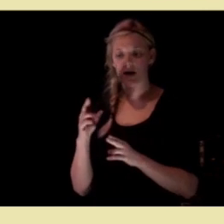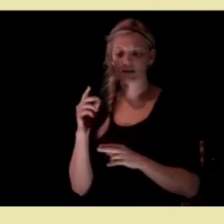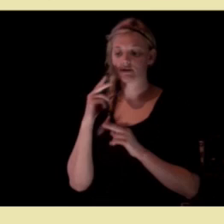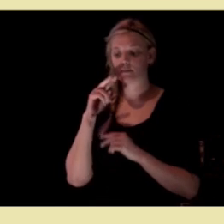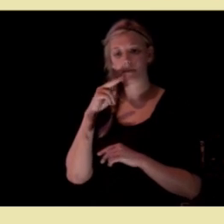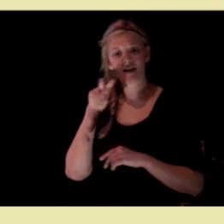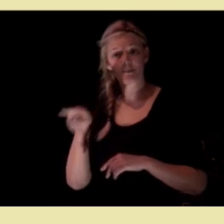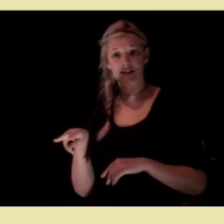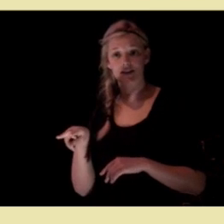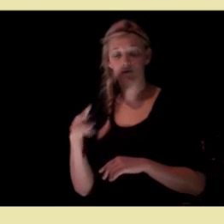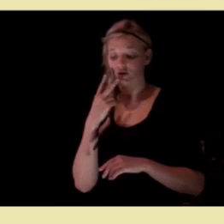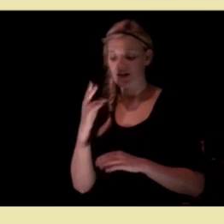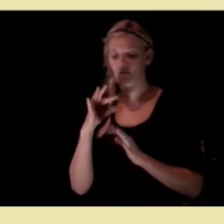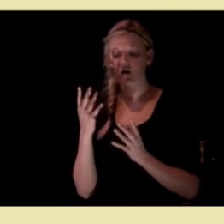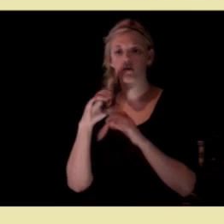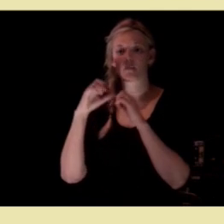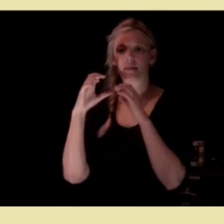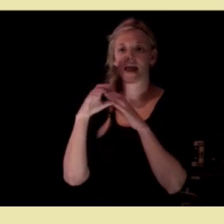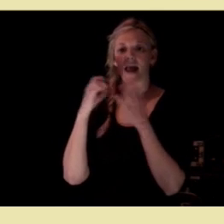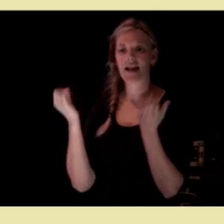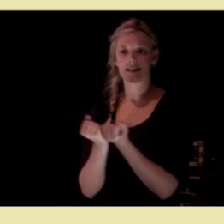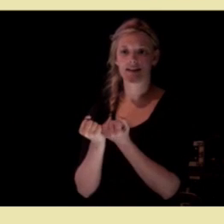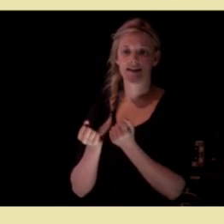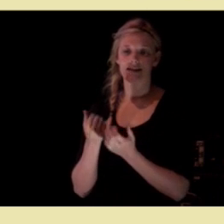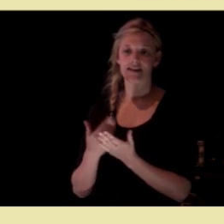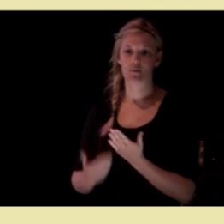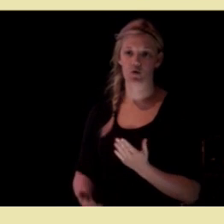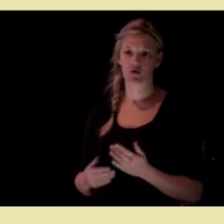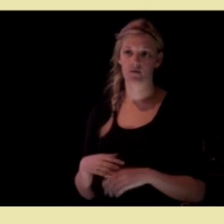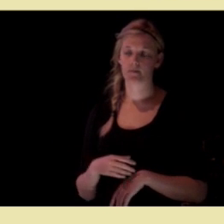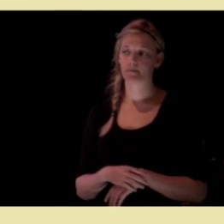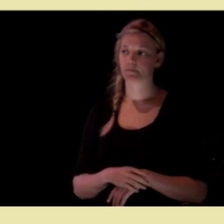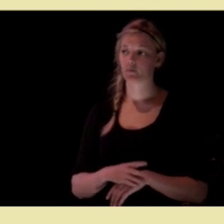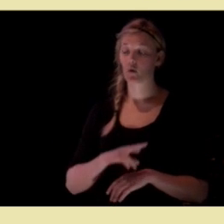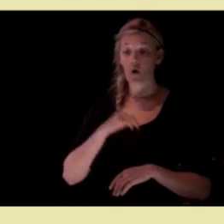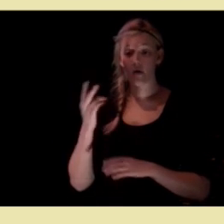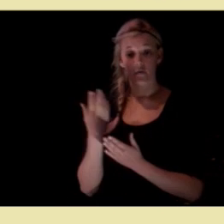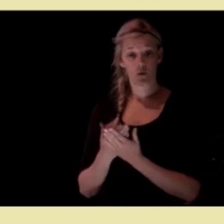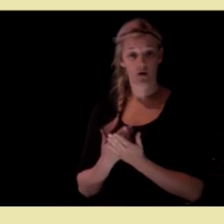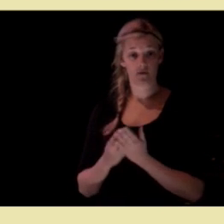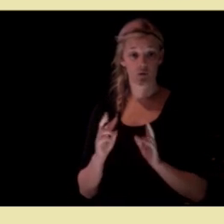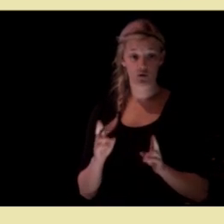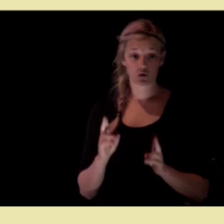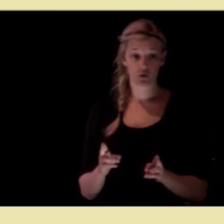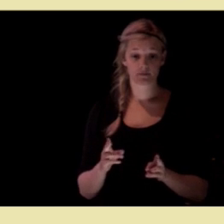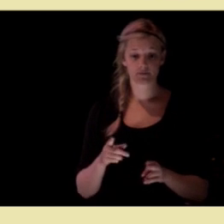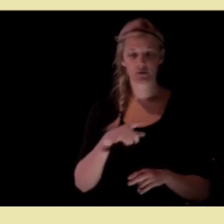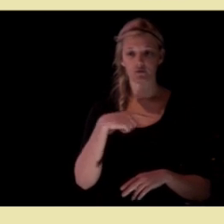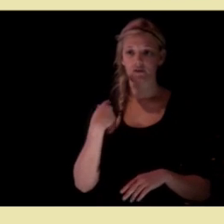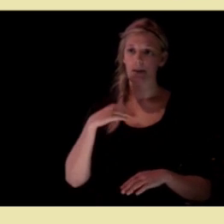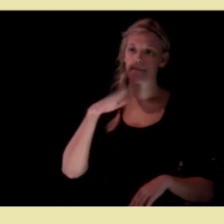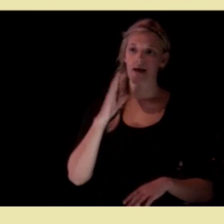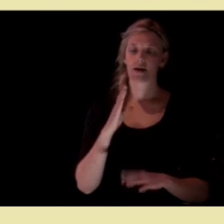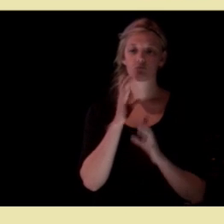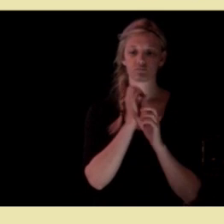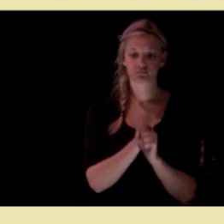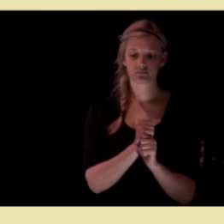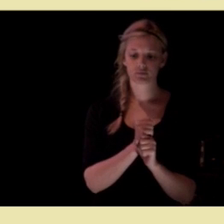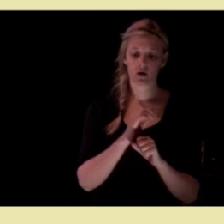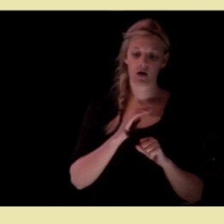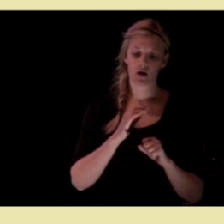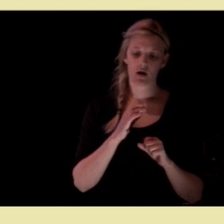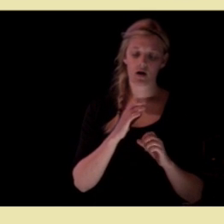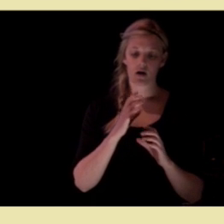hva som kan gi et mer helhetlig tilbud. Så er det andre oppgaver hvor vi er mer opptatt av.